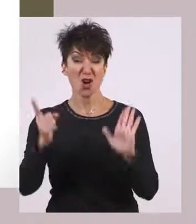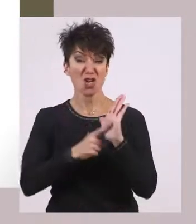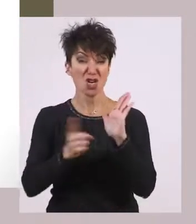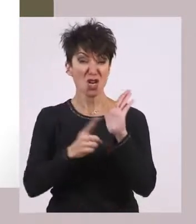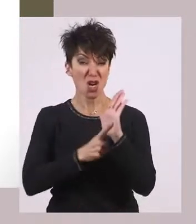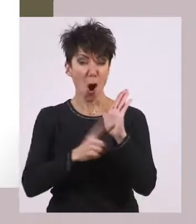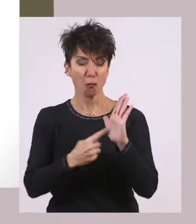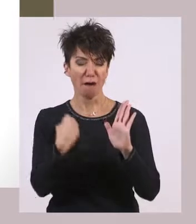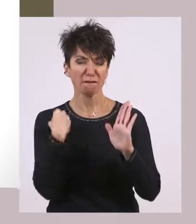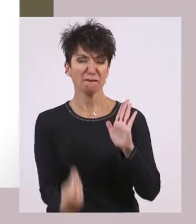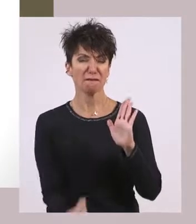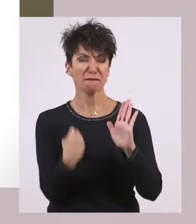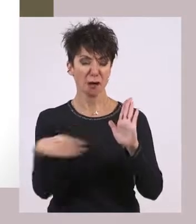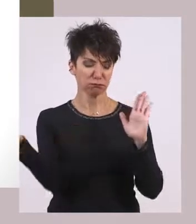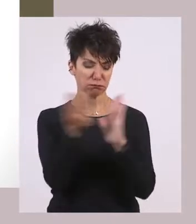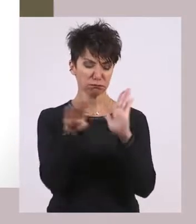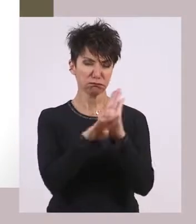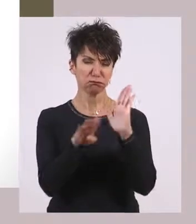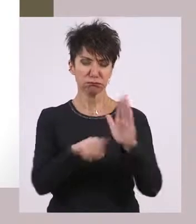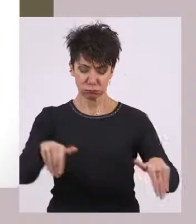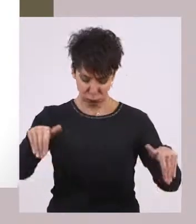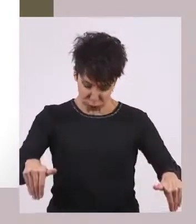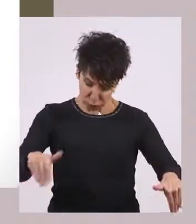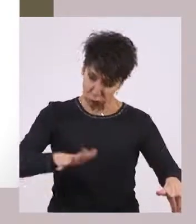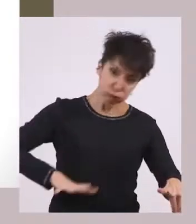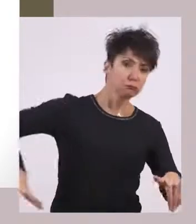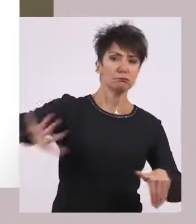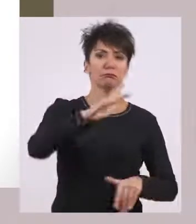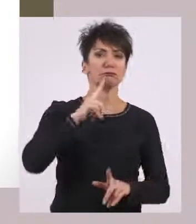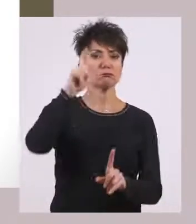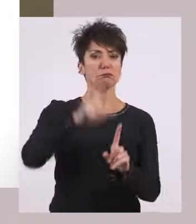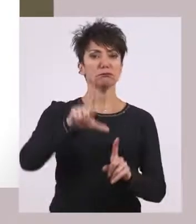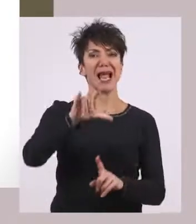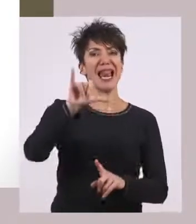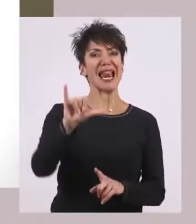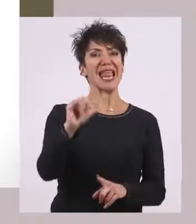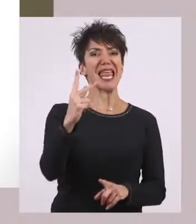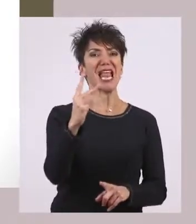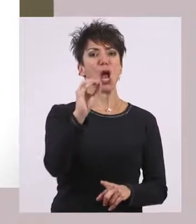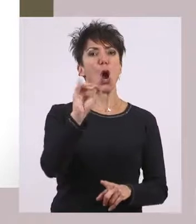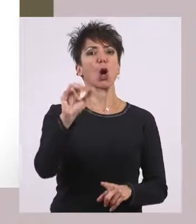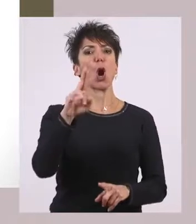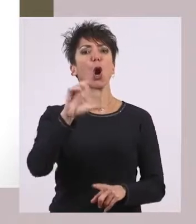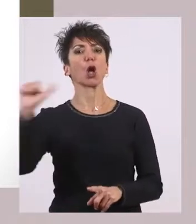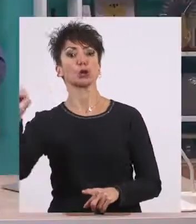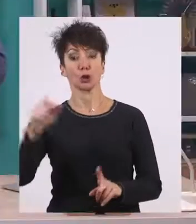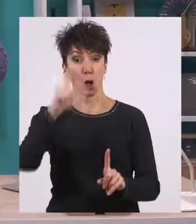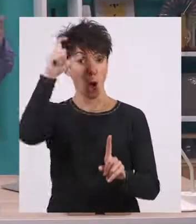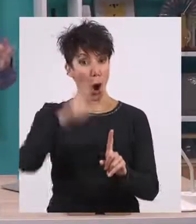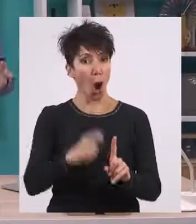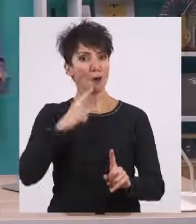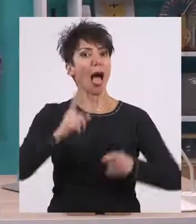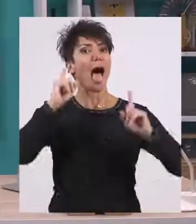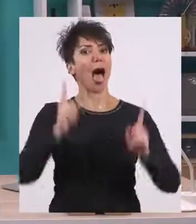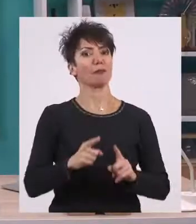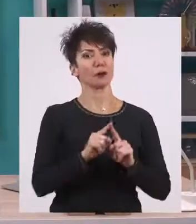τόσο καλούς οι Σπαρτιάτες, που ο Λικούργος όταν αποφάσισε κάποια στιγμή να ταξιδέψει, να πάει σε